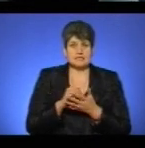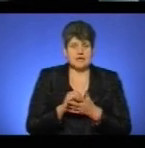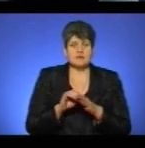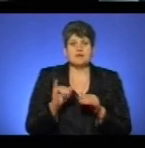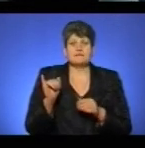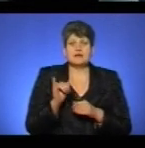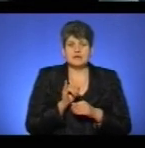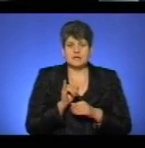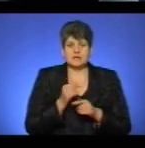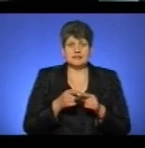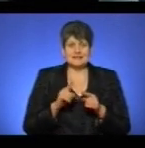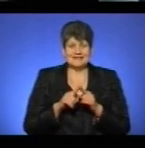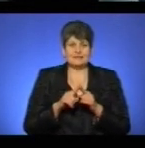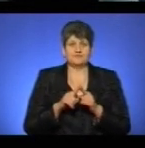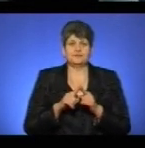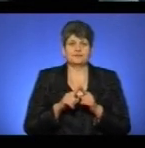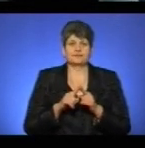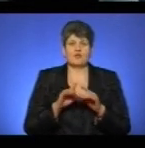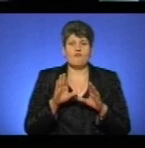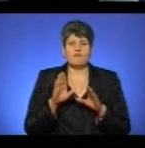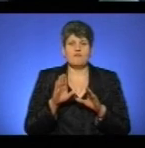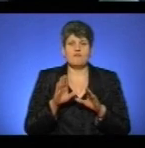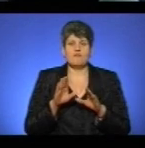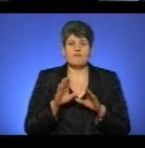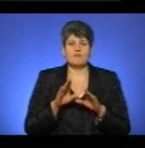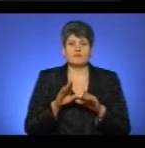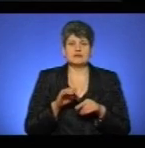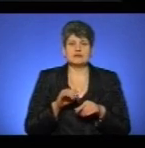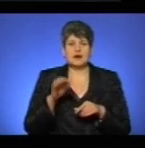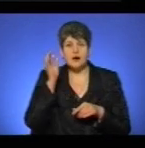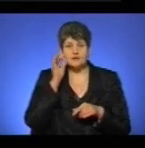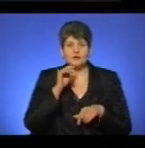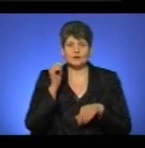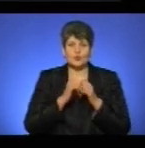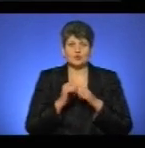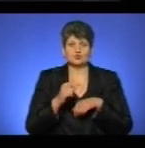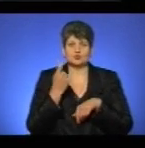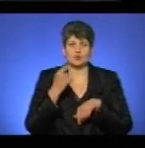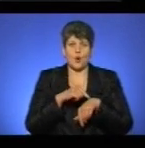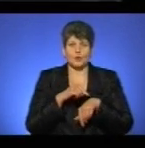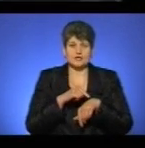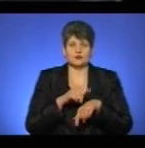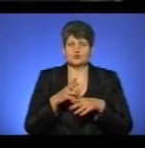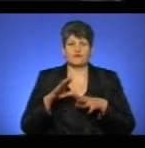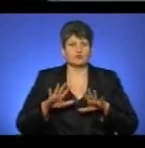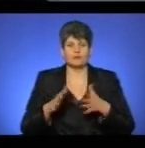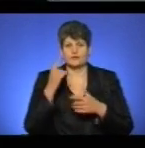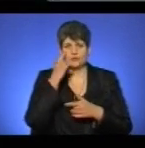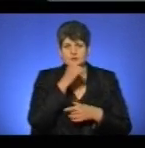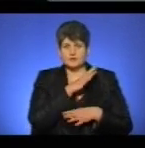ці вправи нам нагадують погодинно, щоб наші очі не перевтомлювалися і відпочили.